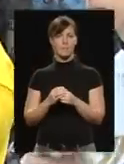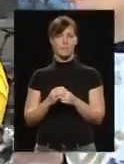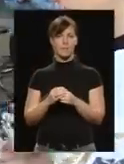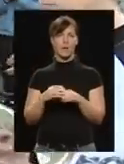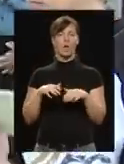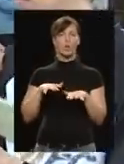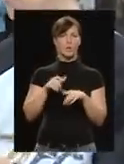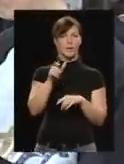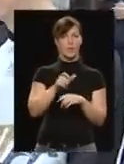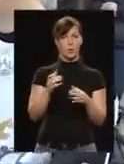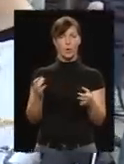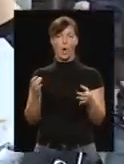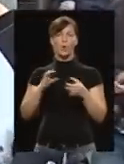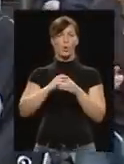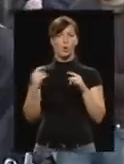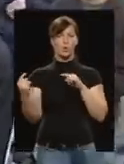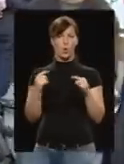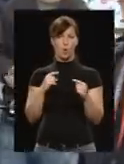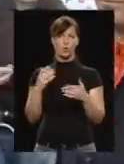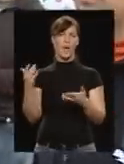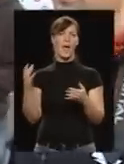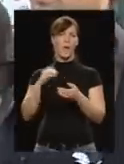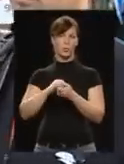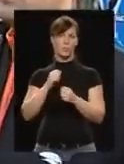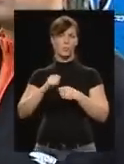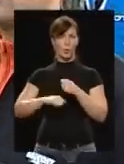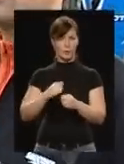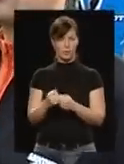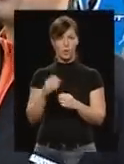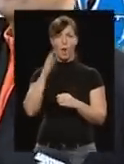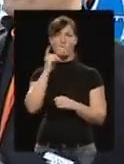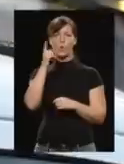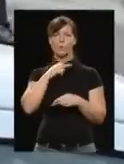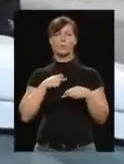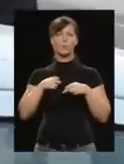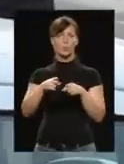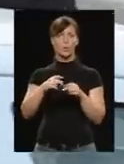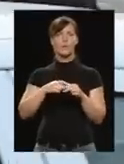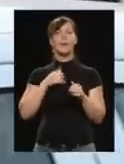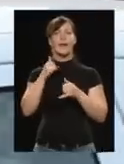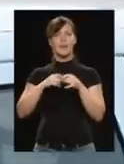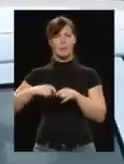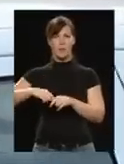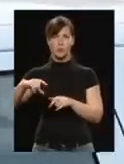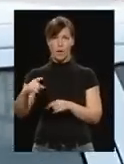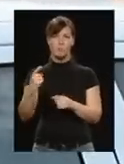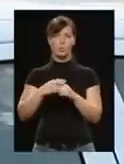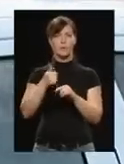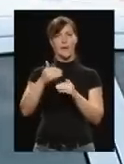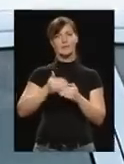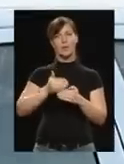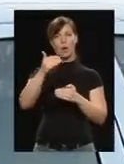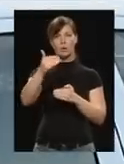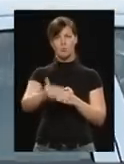kölcsönös együttműködésre készíteti őket. Ennek jegyében a Fóti útra kerékpársávot, egy szakaszára pedig a kerékpárral és